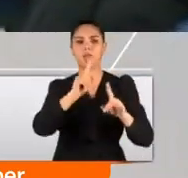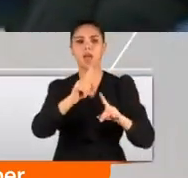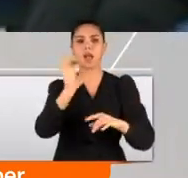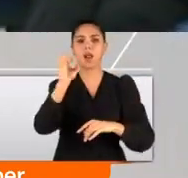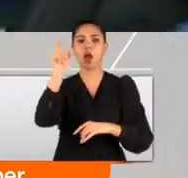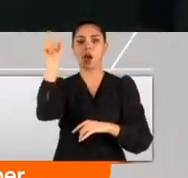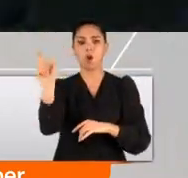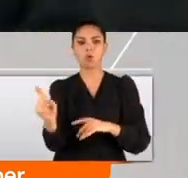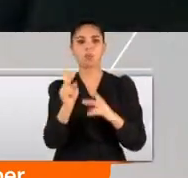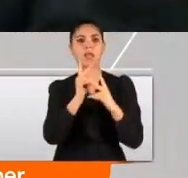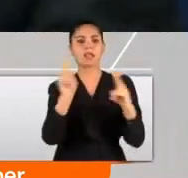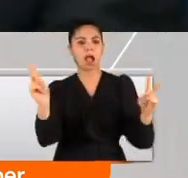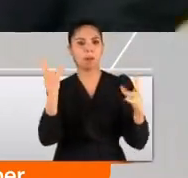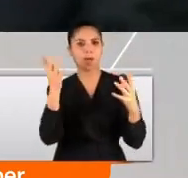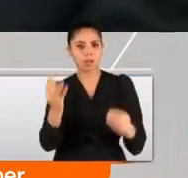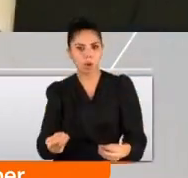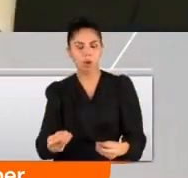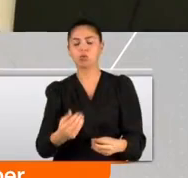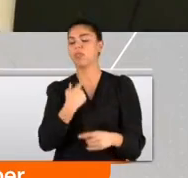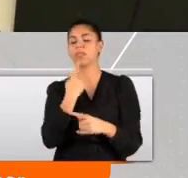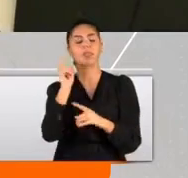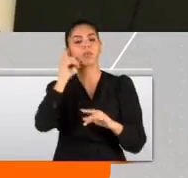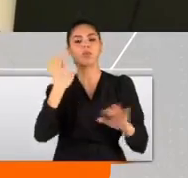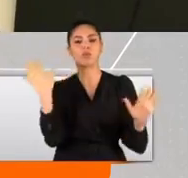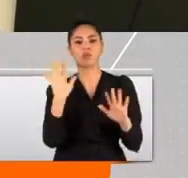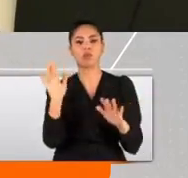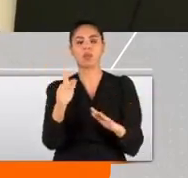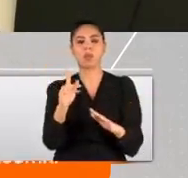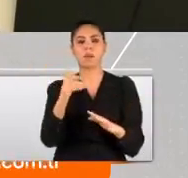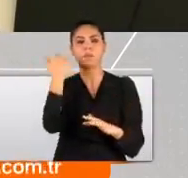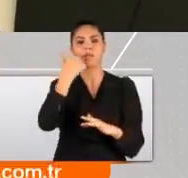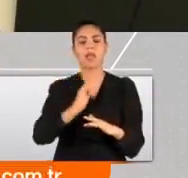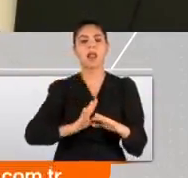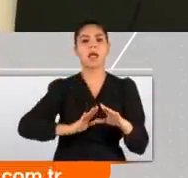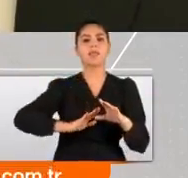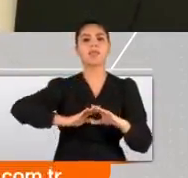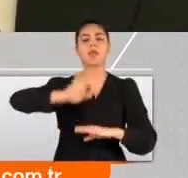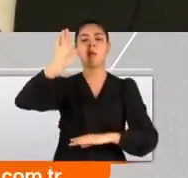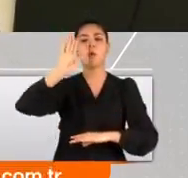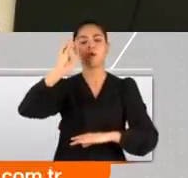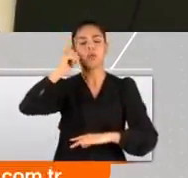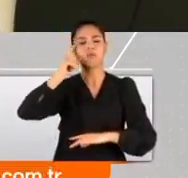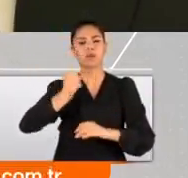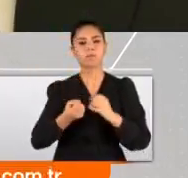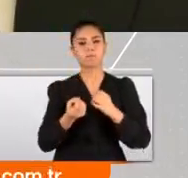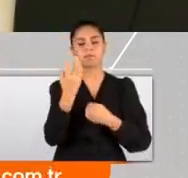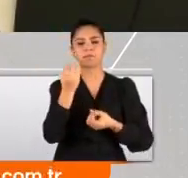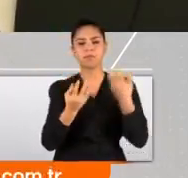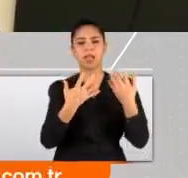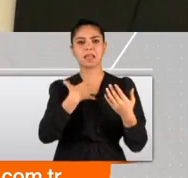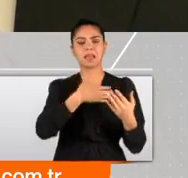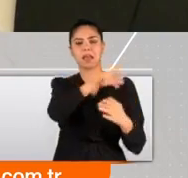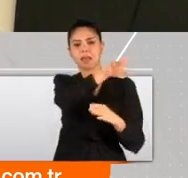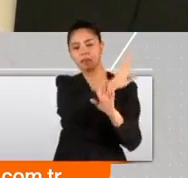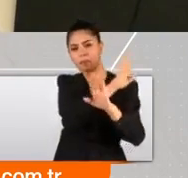Kalın serbest kalsın düşüncesinde değiliz. Sözde demokrasi vurgusu yaparak müdahale etme